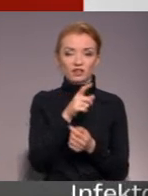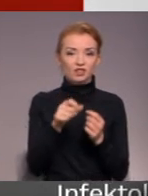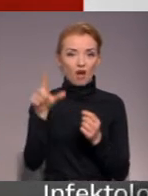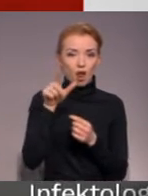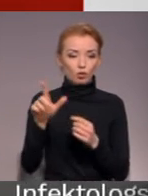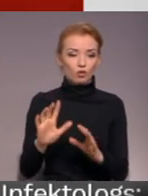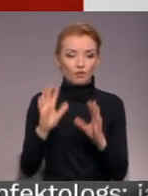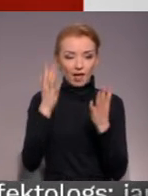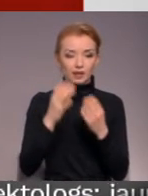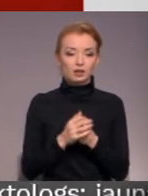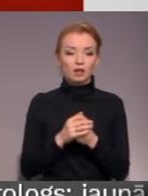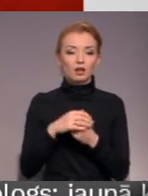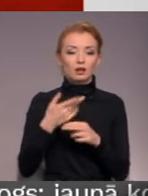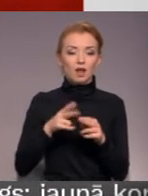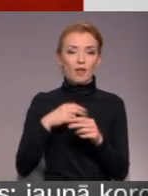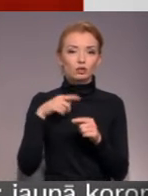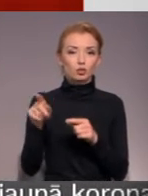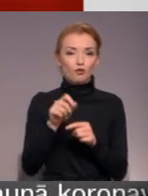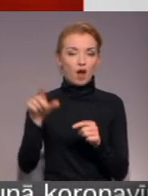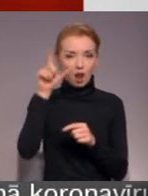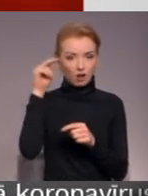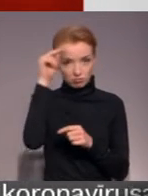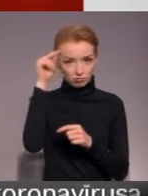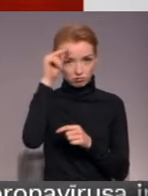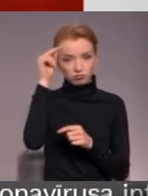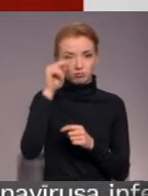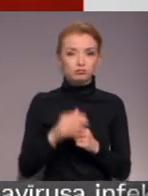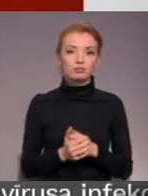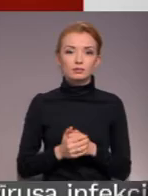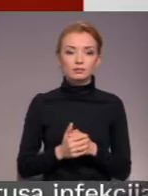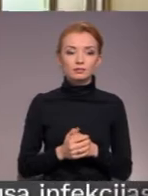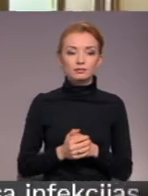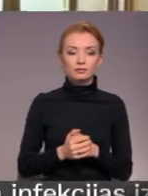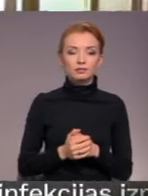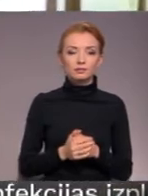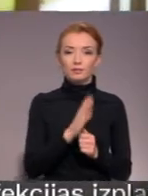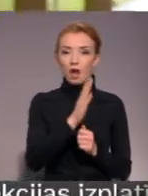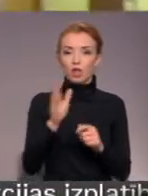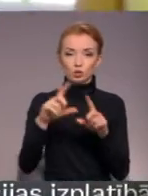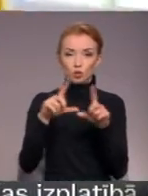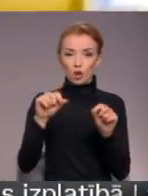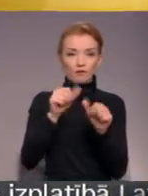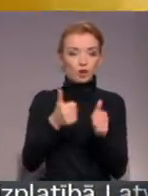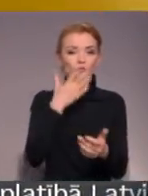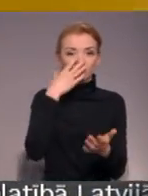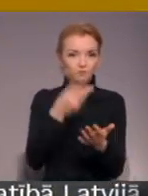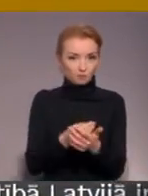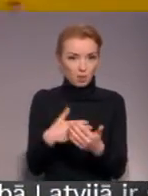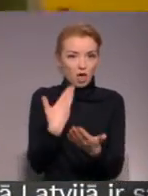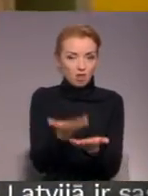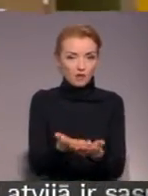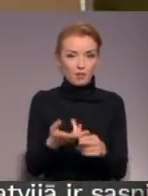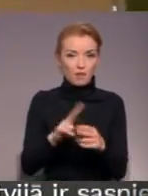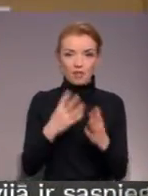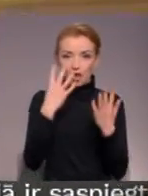veicis, un es tur visvairāk arī varu iemācīties. Katra skola veido savu piedāvājumu. Tādēļ